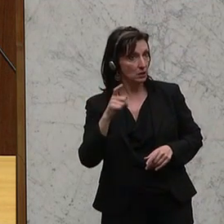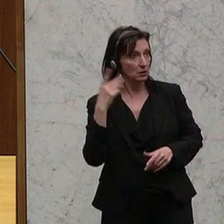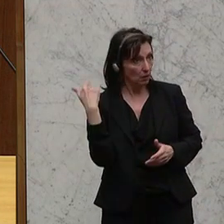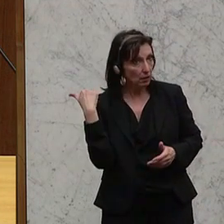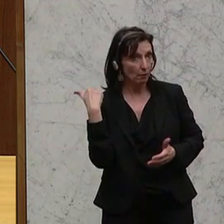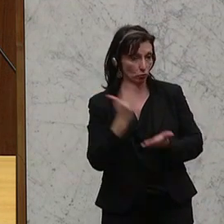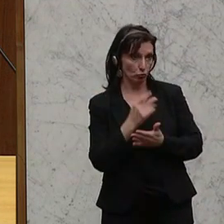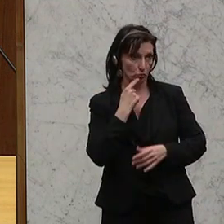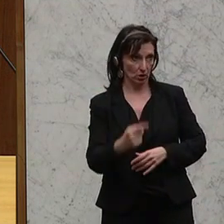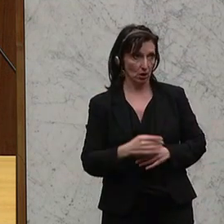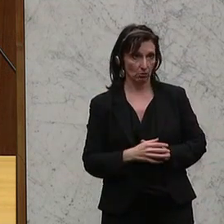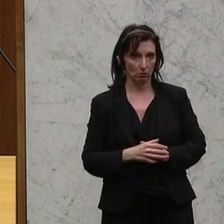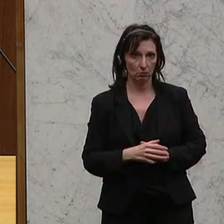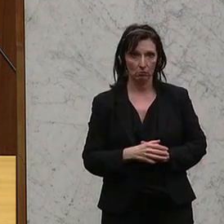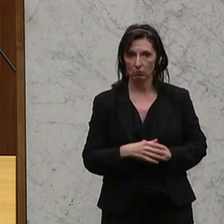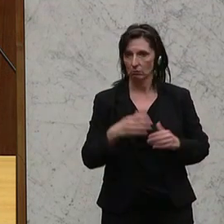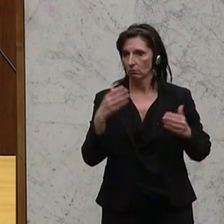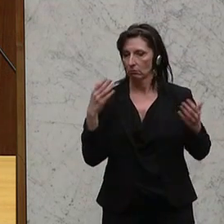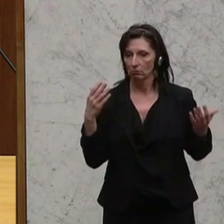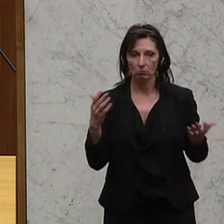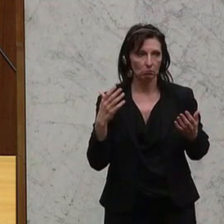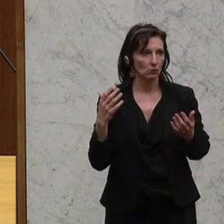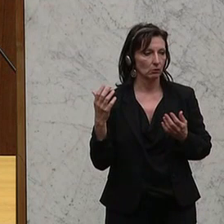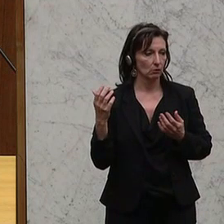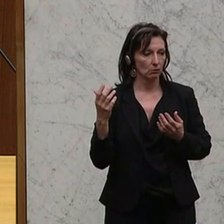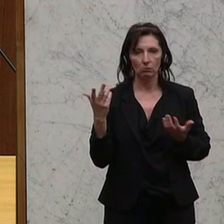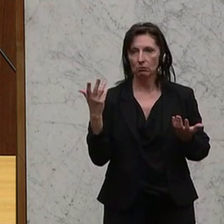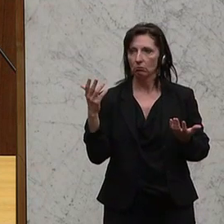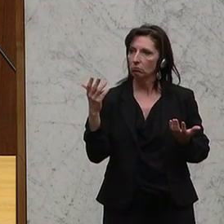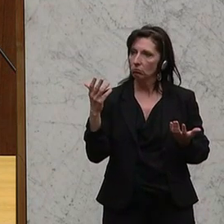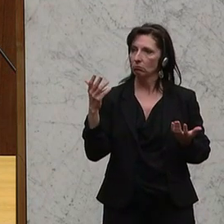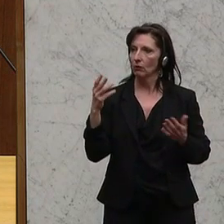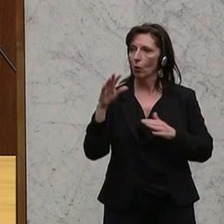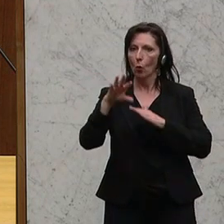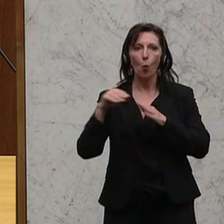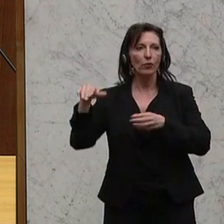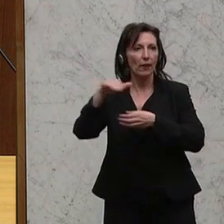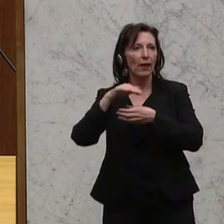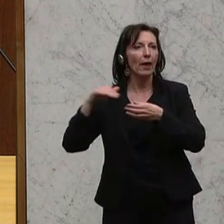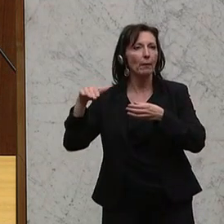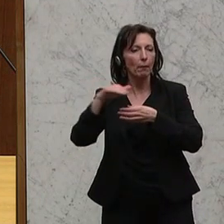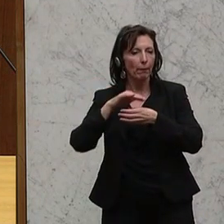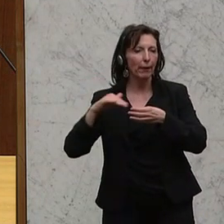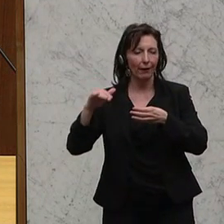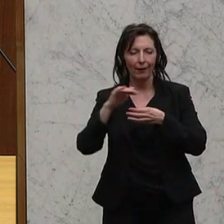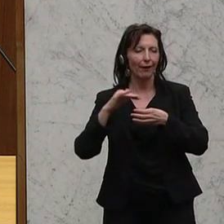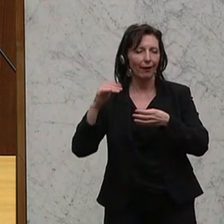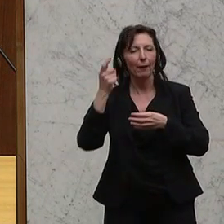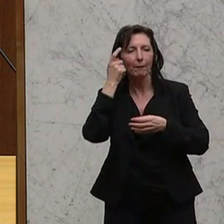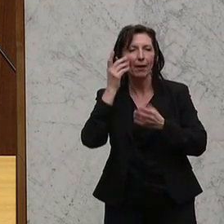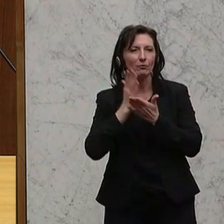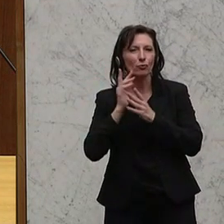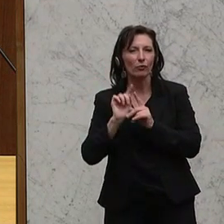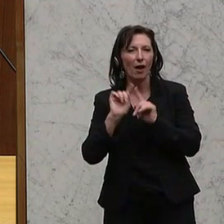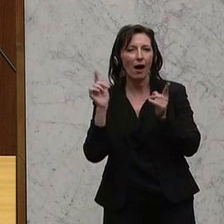erreicht wird. Ob das jetzt, in politisch gescheiten Unternehmerkreisen, wird das eh schon anders gesehen. Und deshalb war ja auch